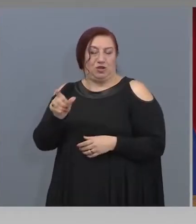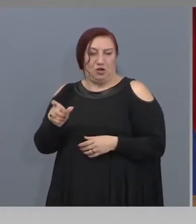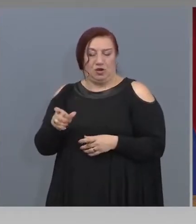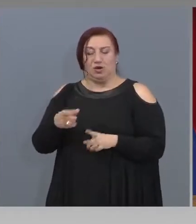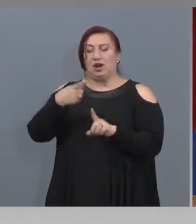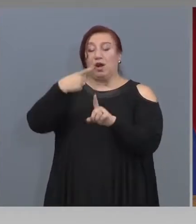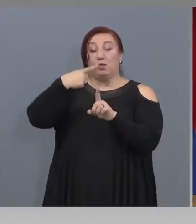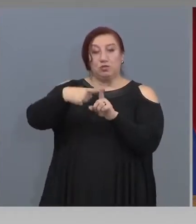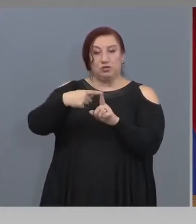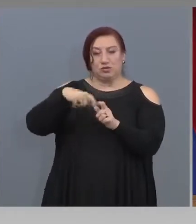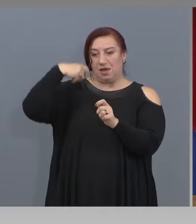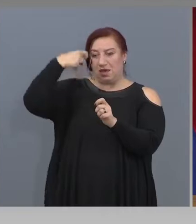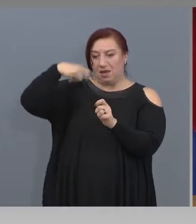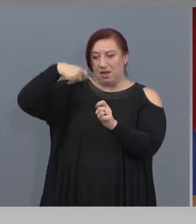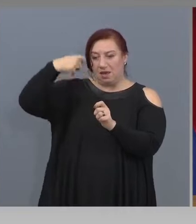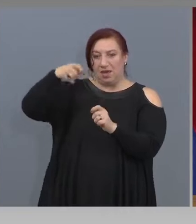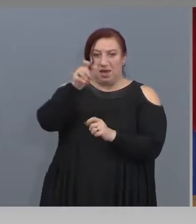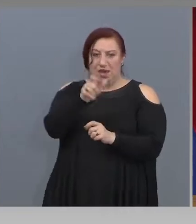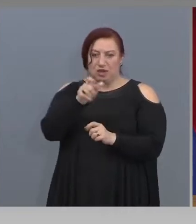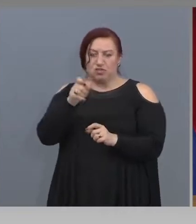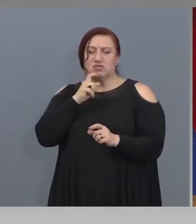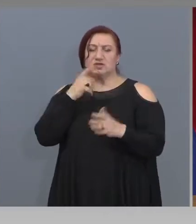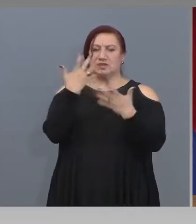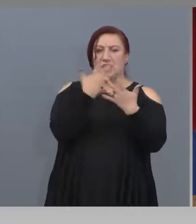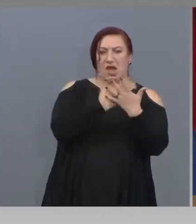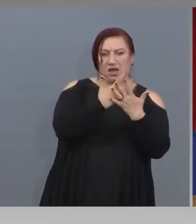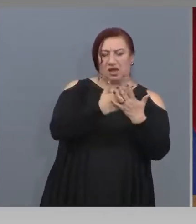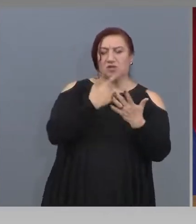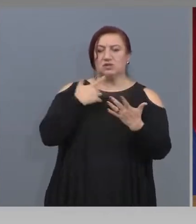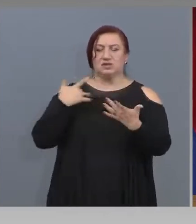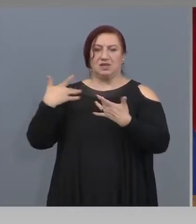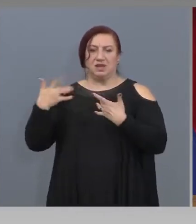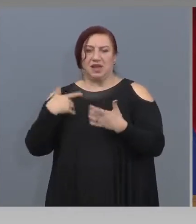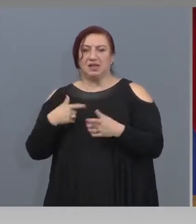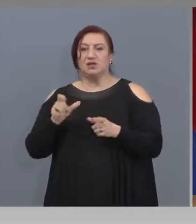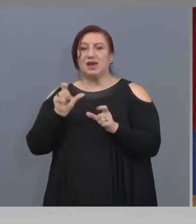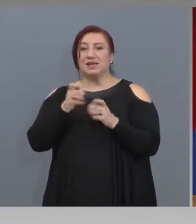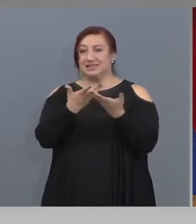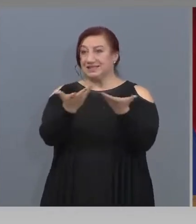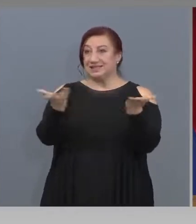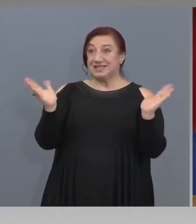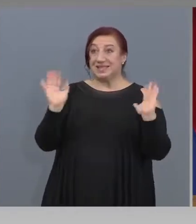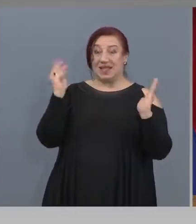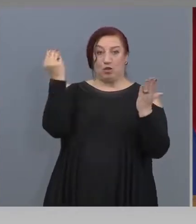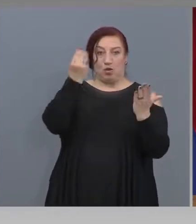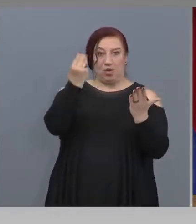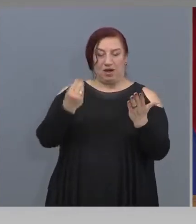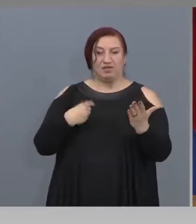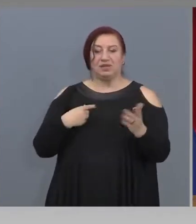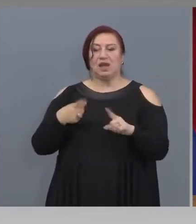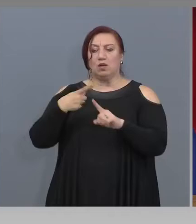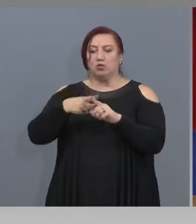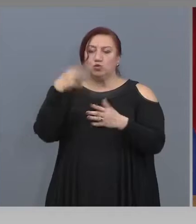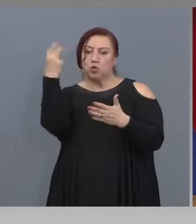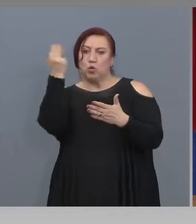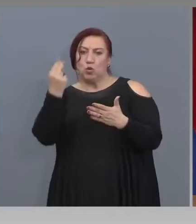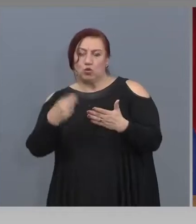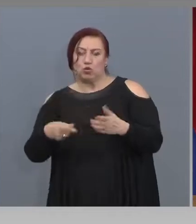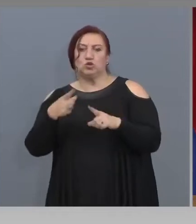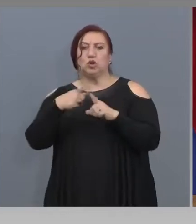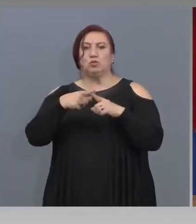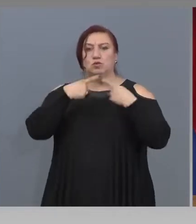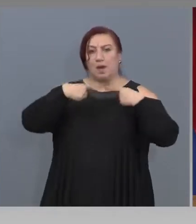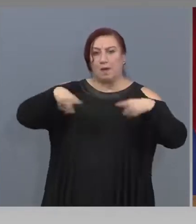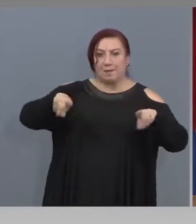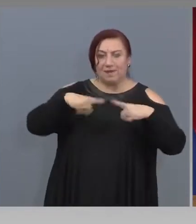режисьорите за кино или за театър, сценографите, художниците, певците,